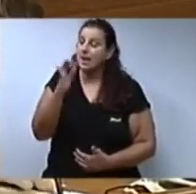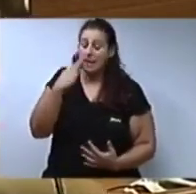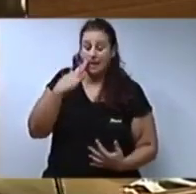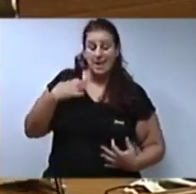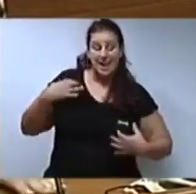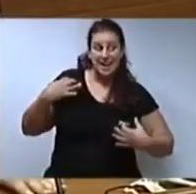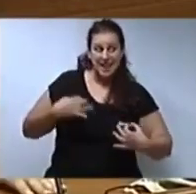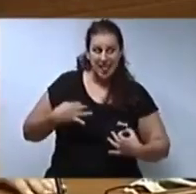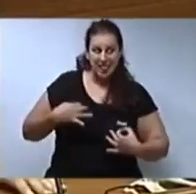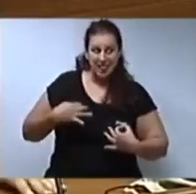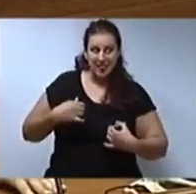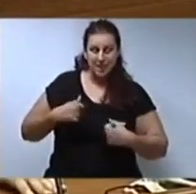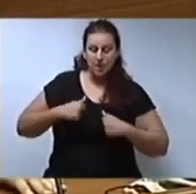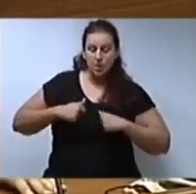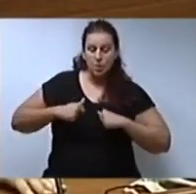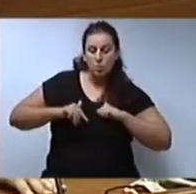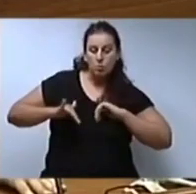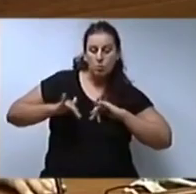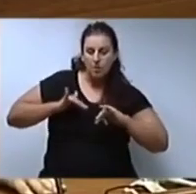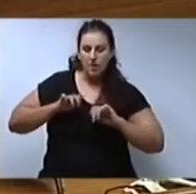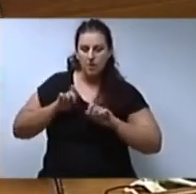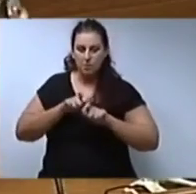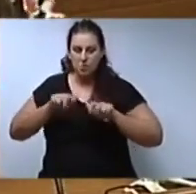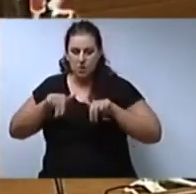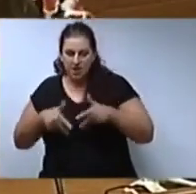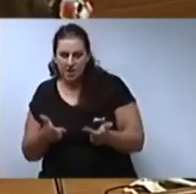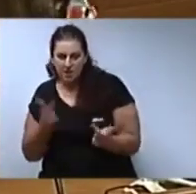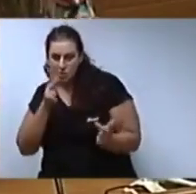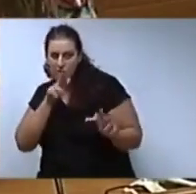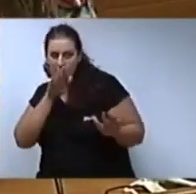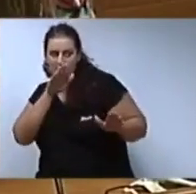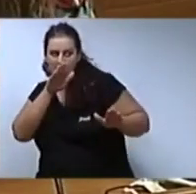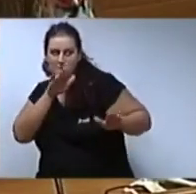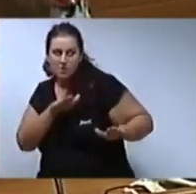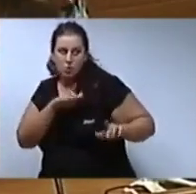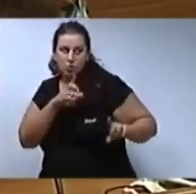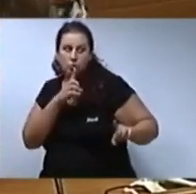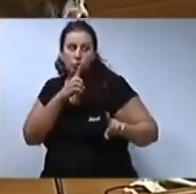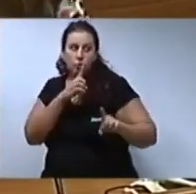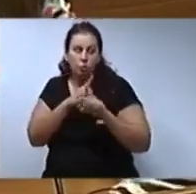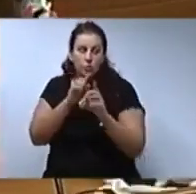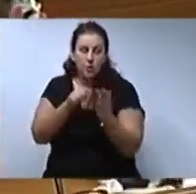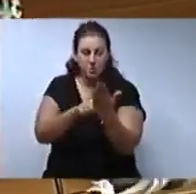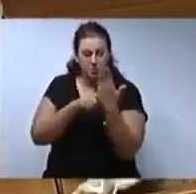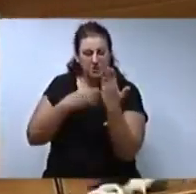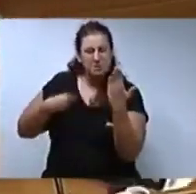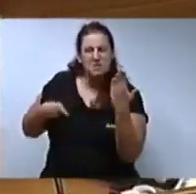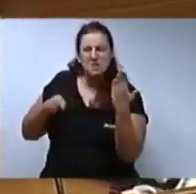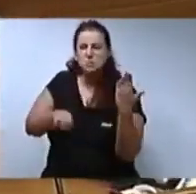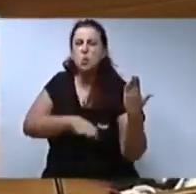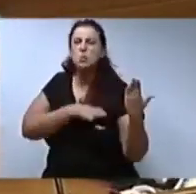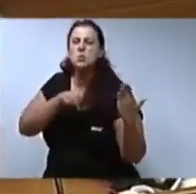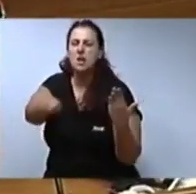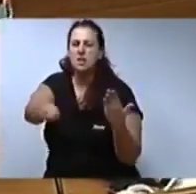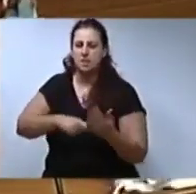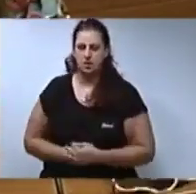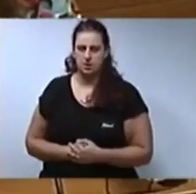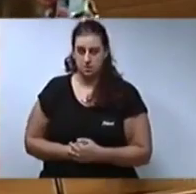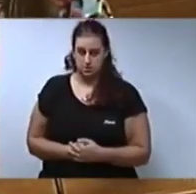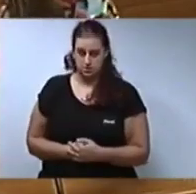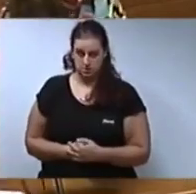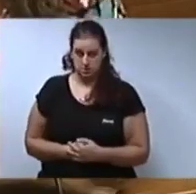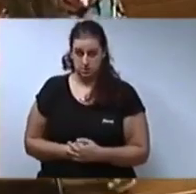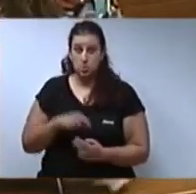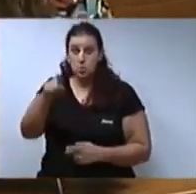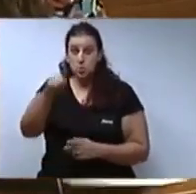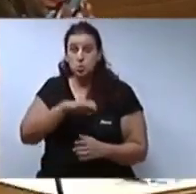és aquella que ens mou als demòcrates a combatre propostes aberrants com aquesta. La ignorància és la que fa